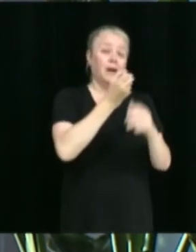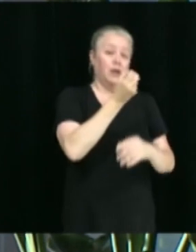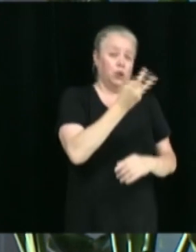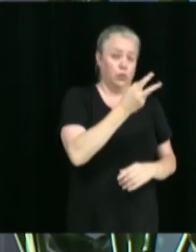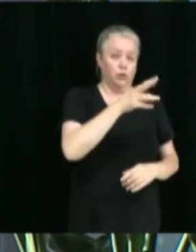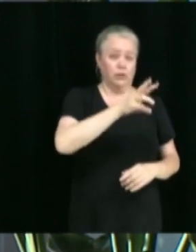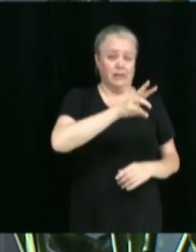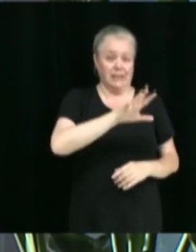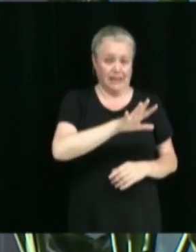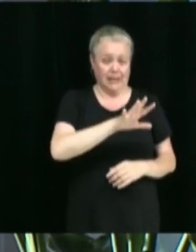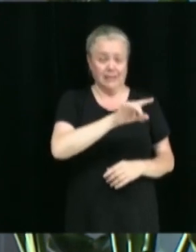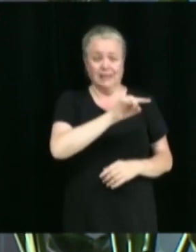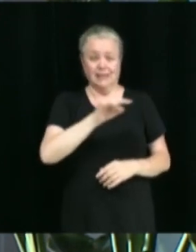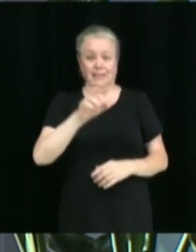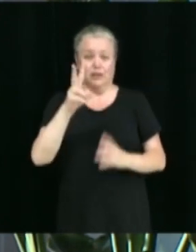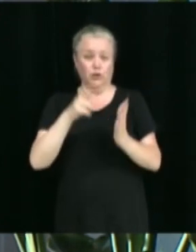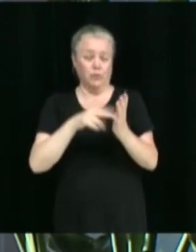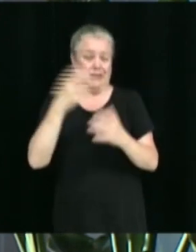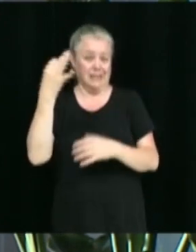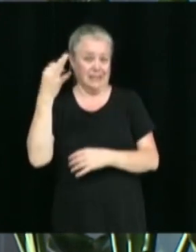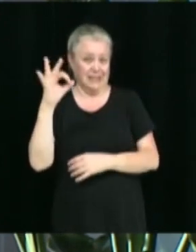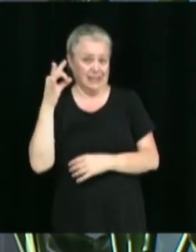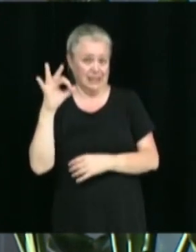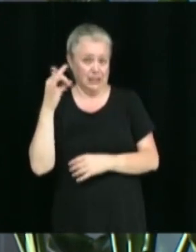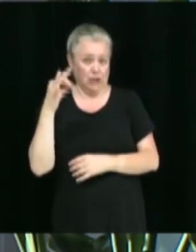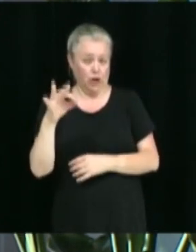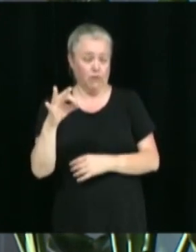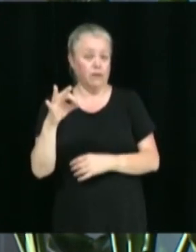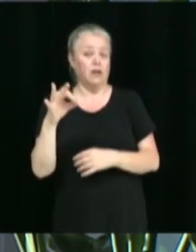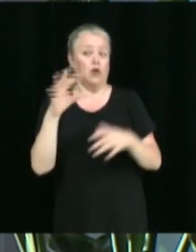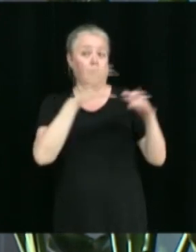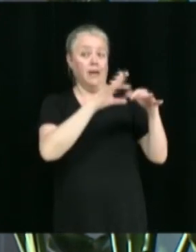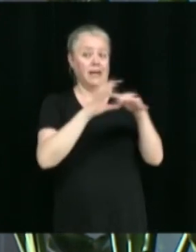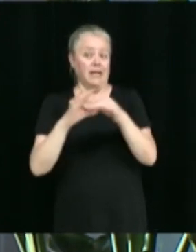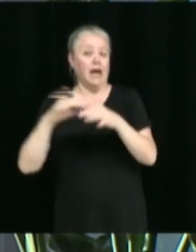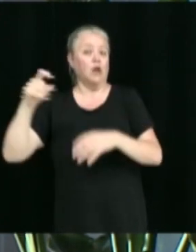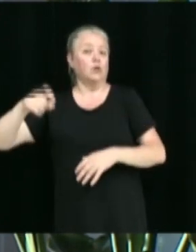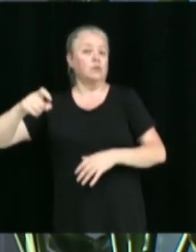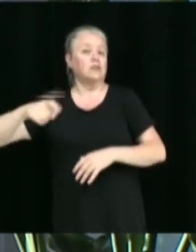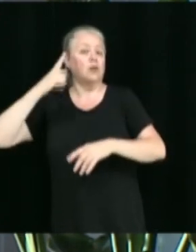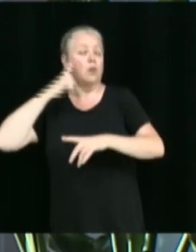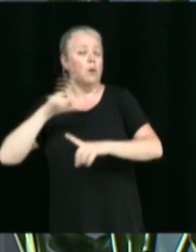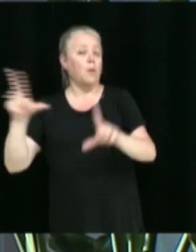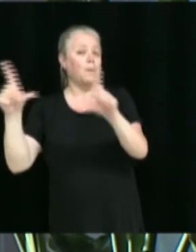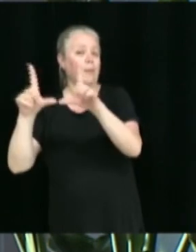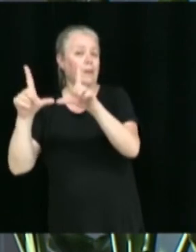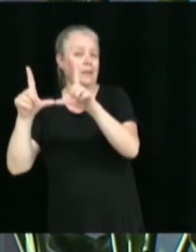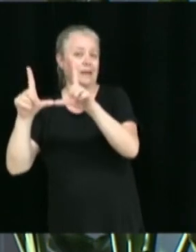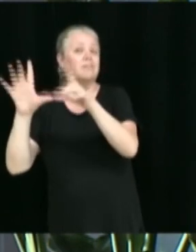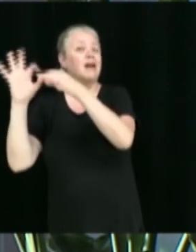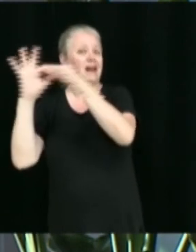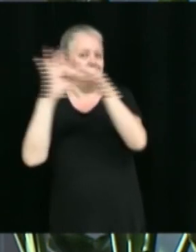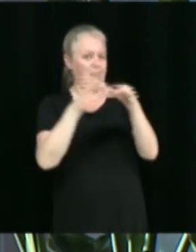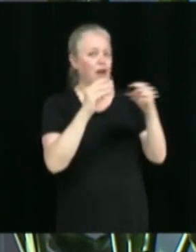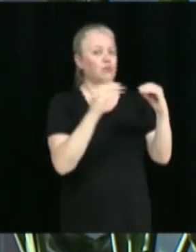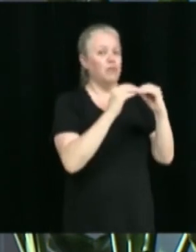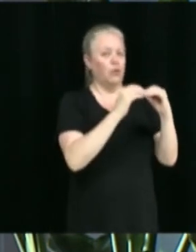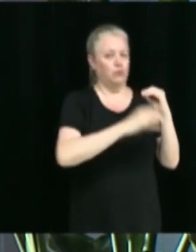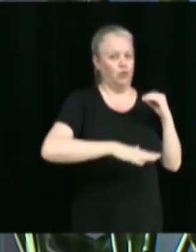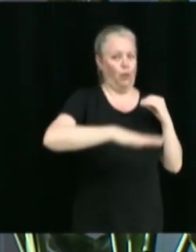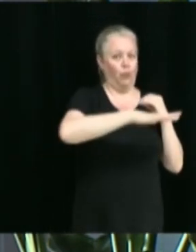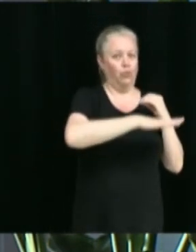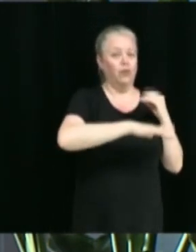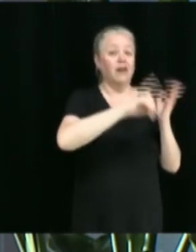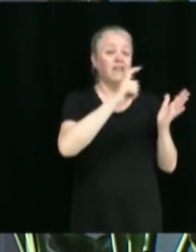-2019 relatif aux conditions d'émission des permis fait référence au numéro de zone du règlement de zonage. Ainsi, lors de la